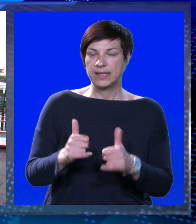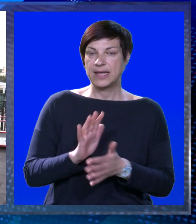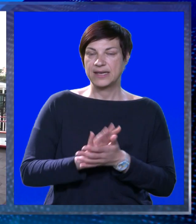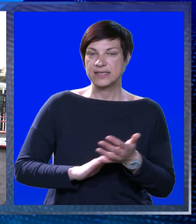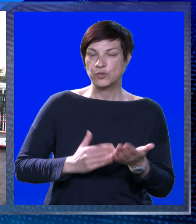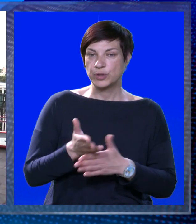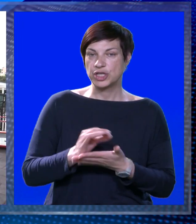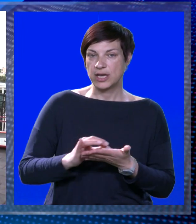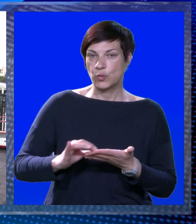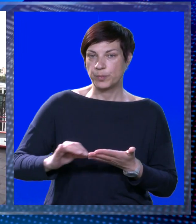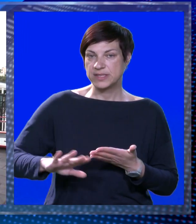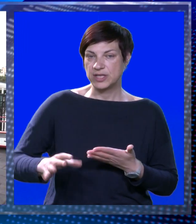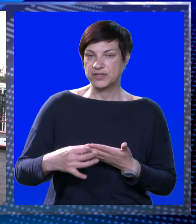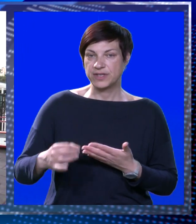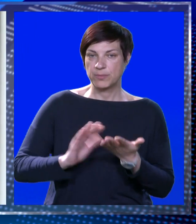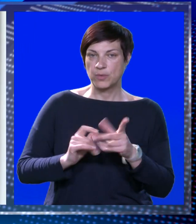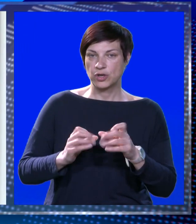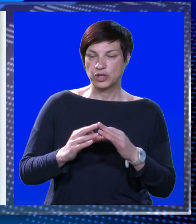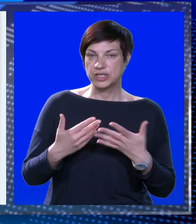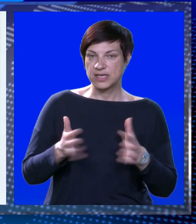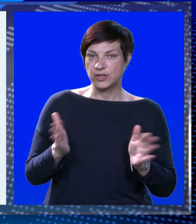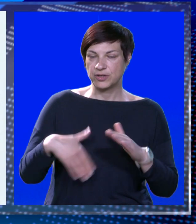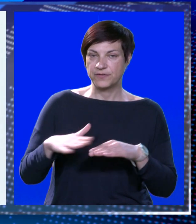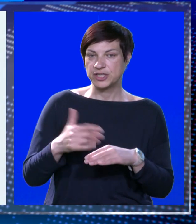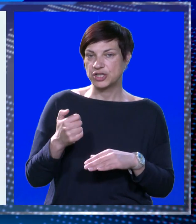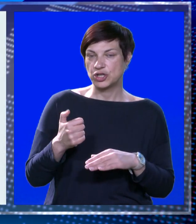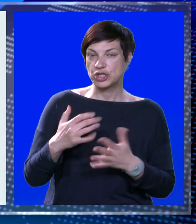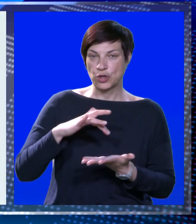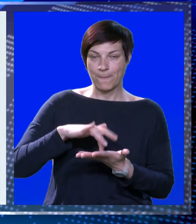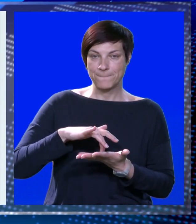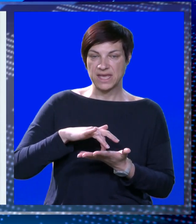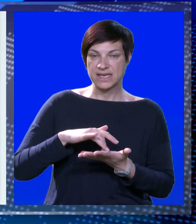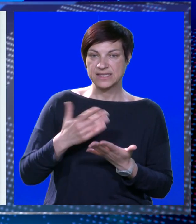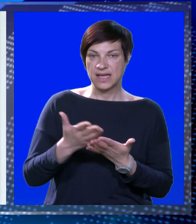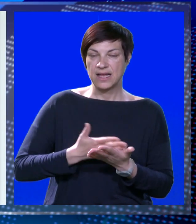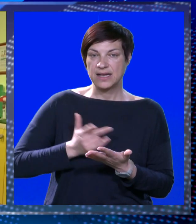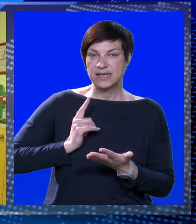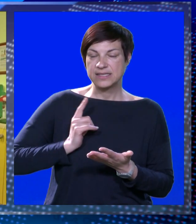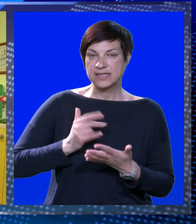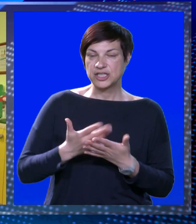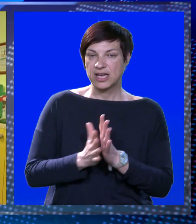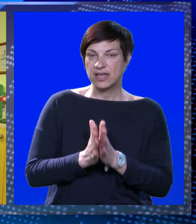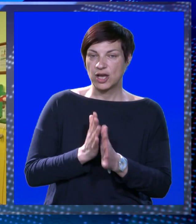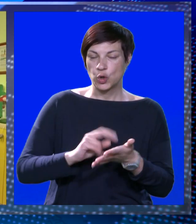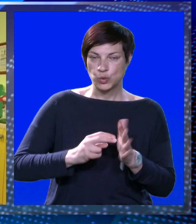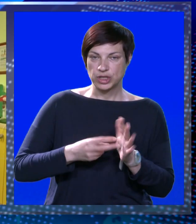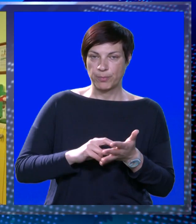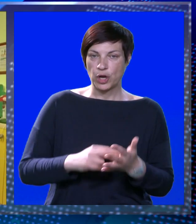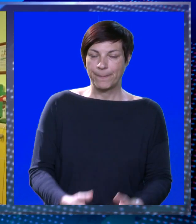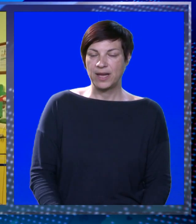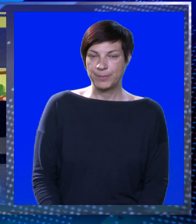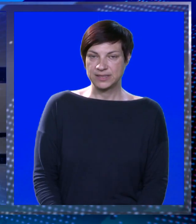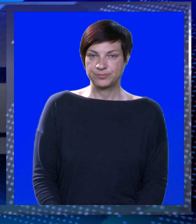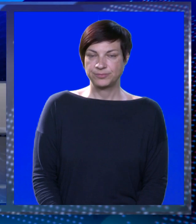Danas su počeli upisi u djeće Vrtiće Dubrovnik. U Mokošic je otvoreno više od sto upisnih mjesta. Liste čekanja i dalje gorući problem.